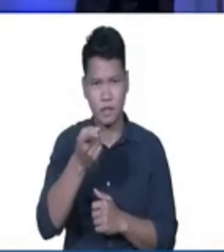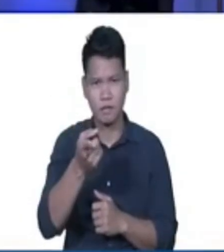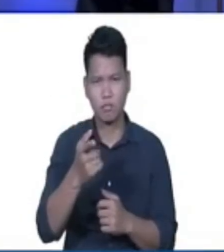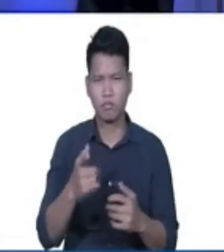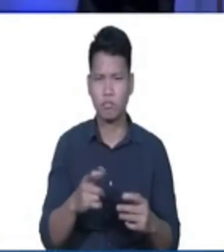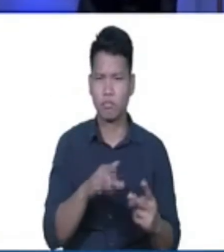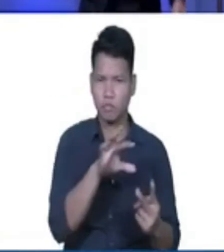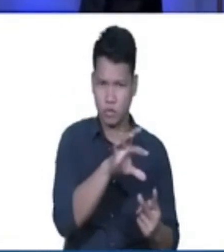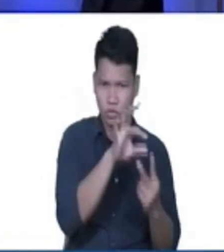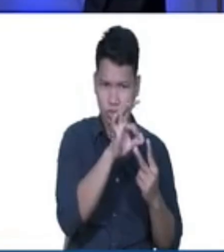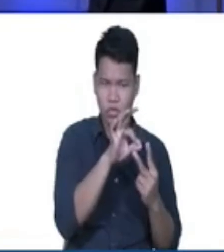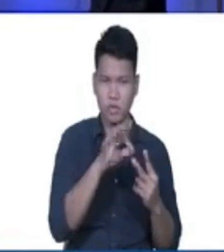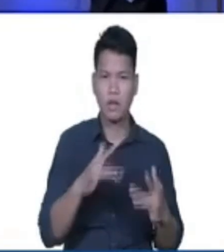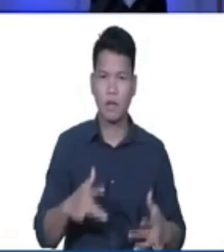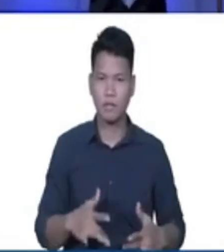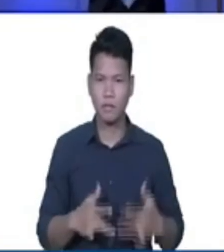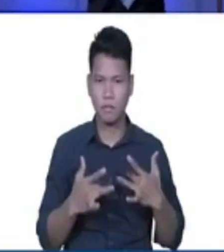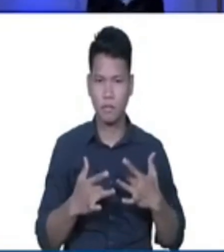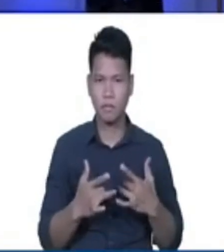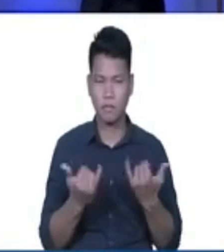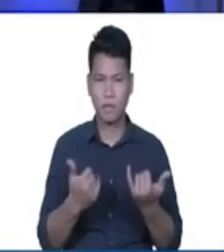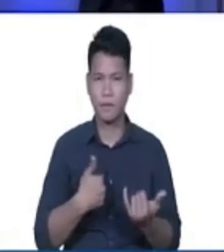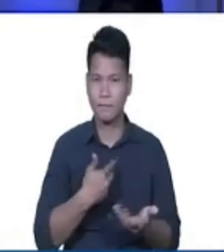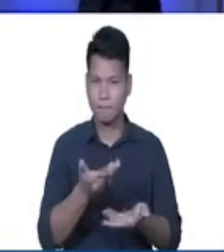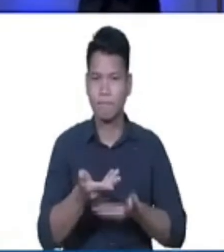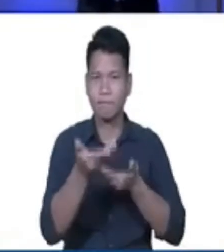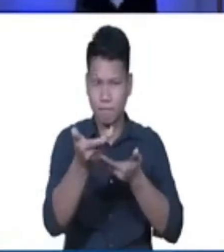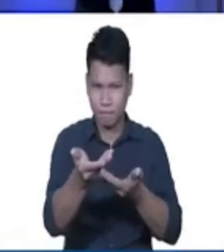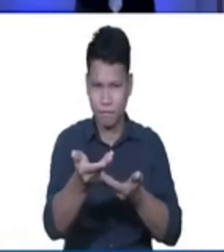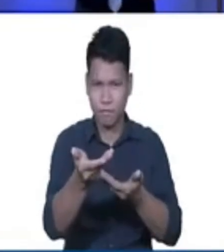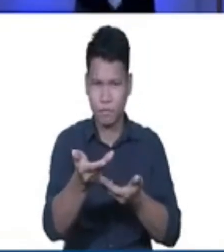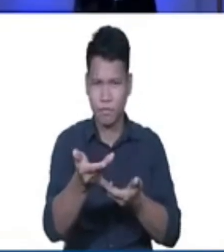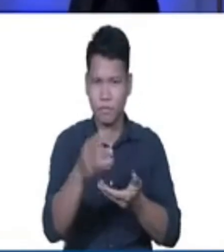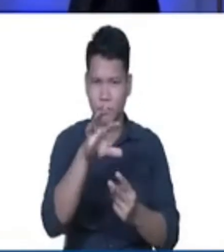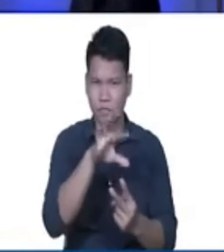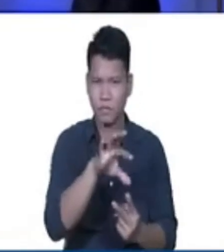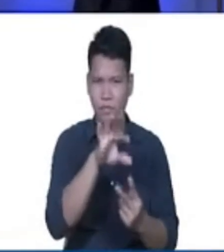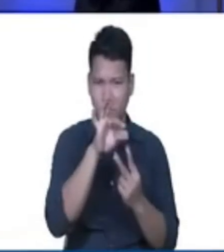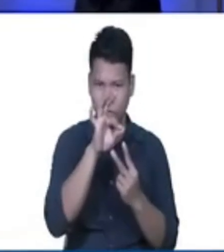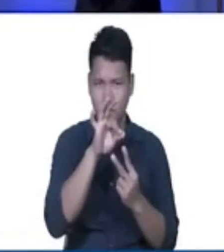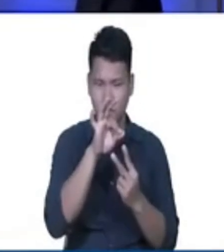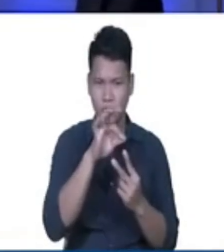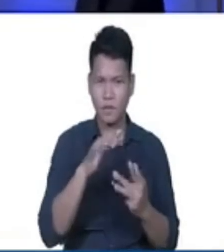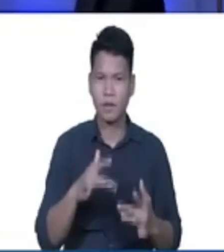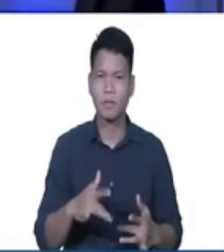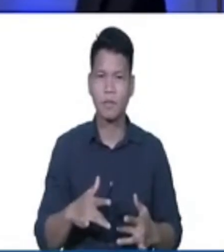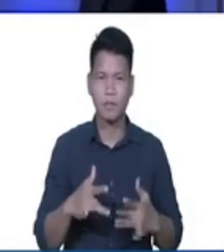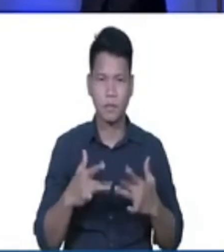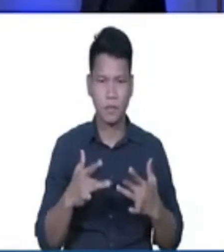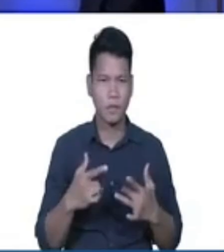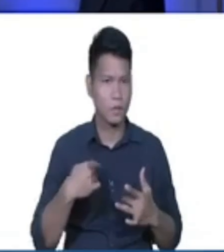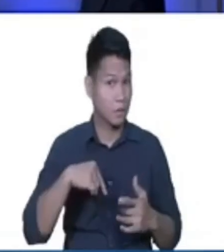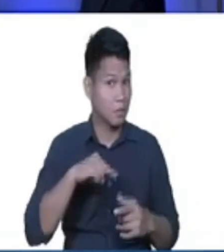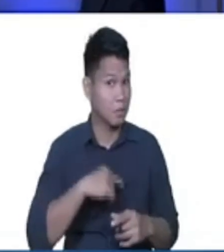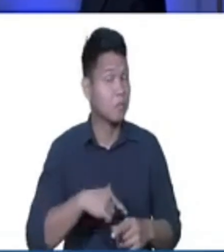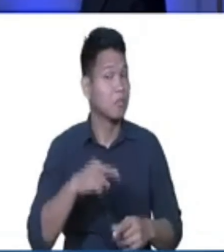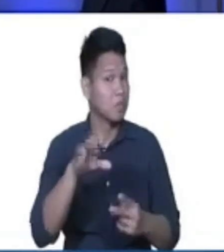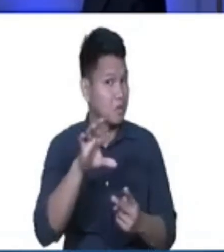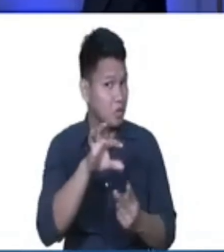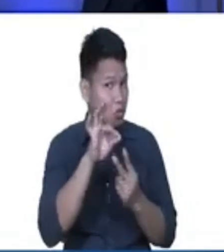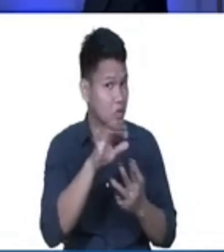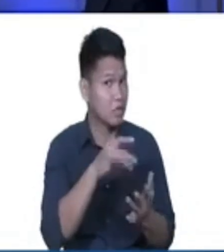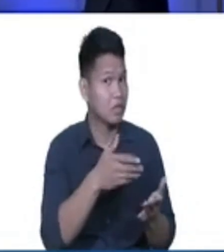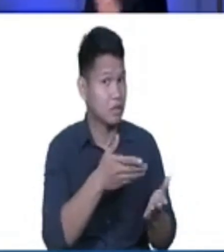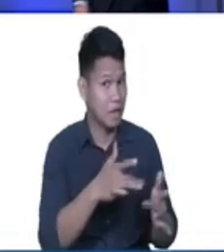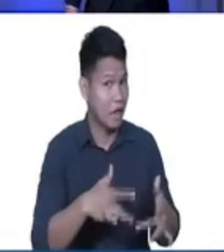life at ang sabi ko sa inyo ngayong gabi piliin po natin ang buhay kung piliin po natin ang buhay